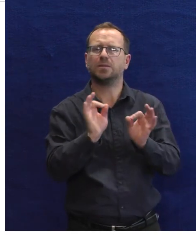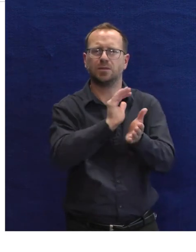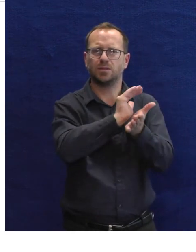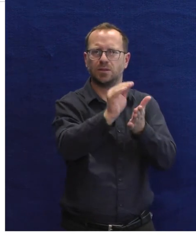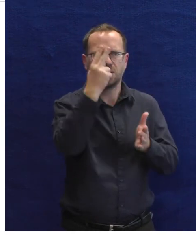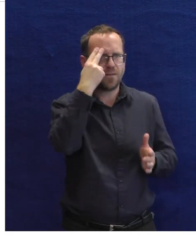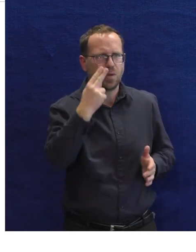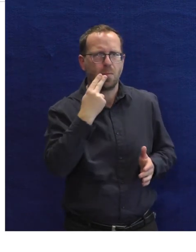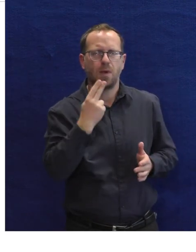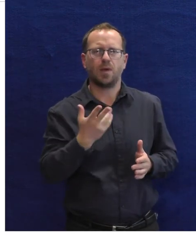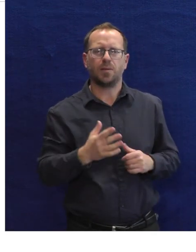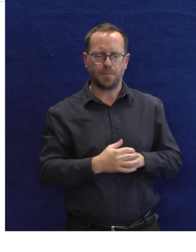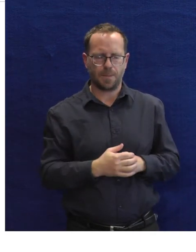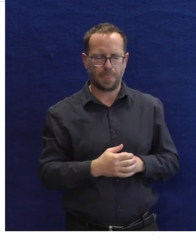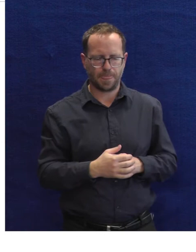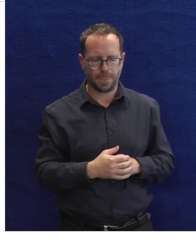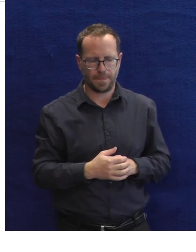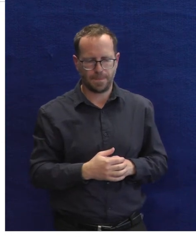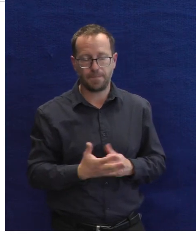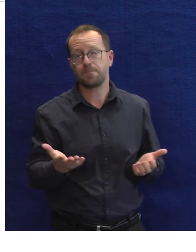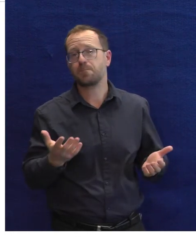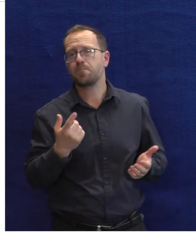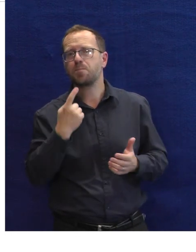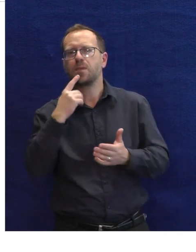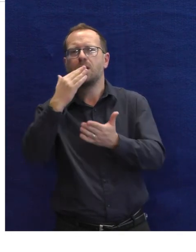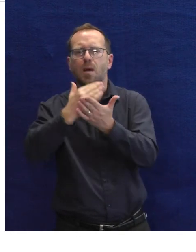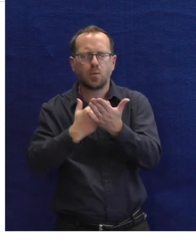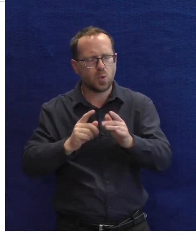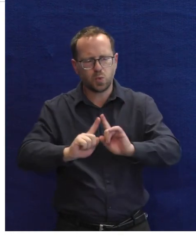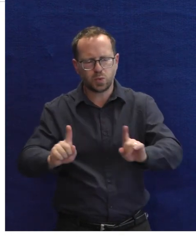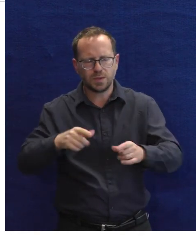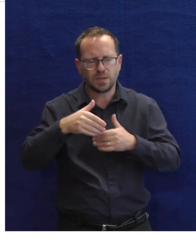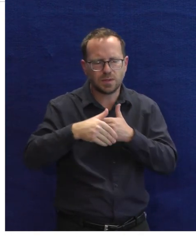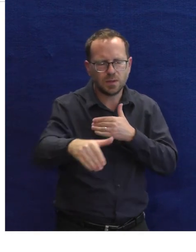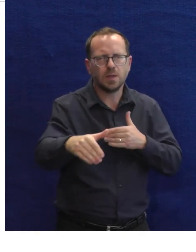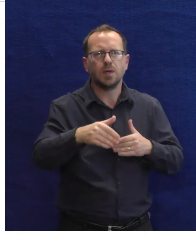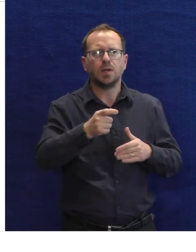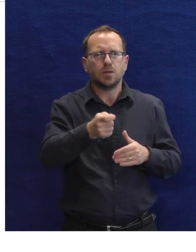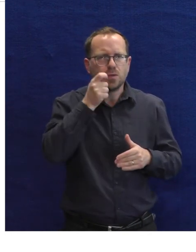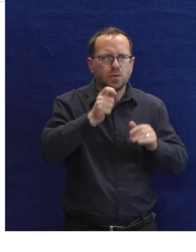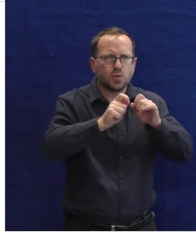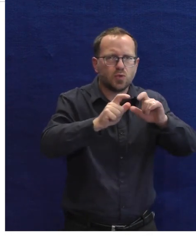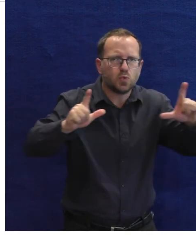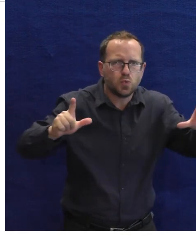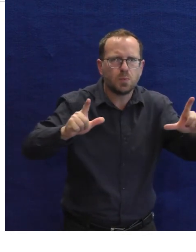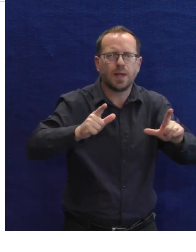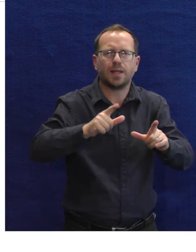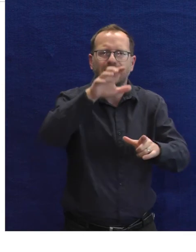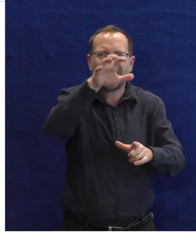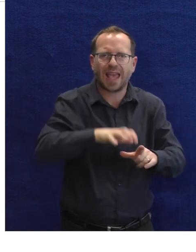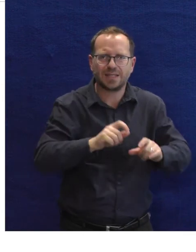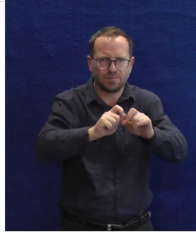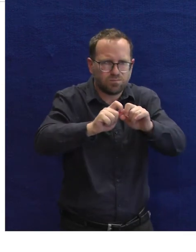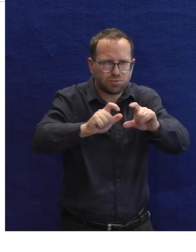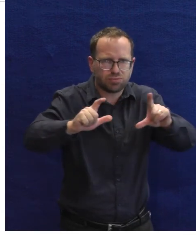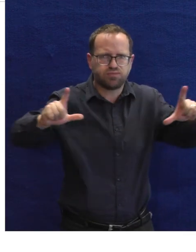Máme také počítače, kde si, co se člověk může vyzkoušet, zda by chtěl pracovat spíše s programem JAWS nebo například i